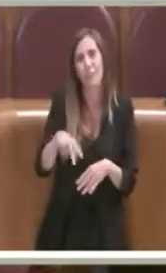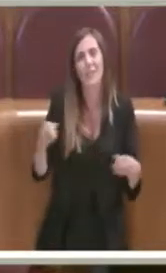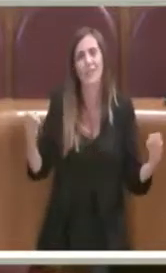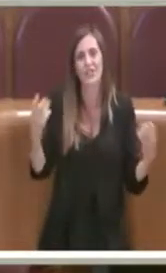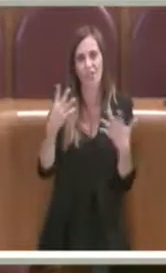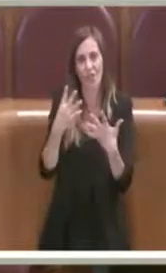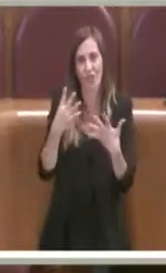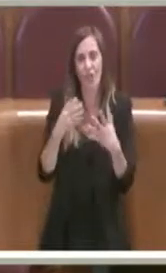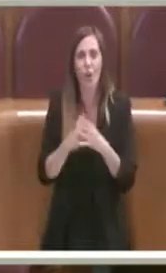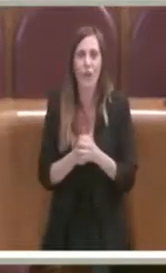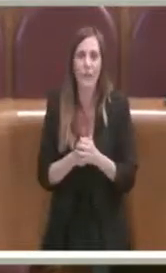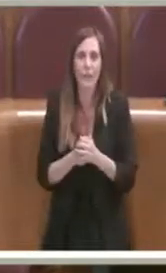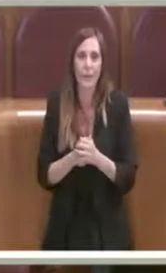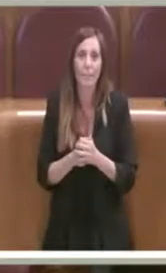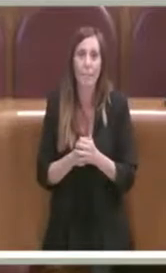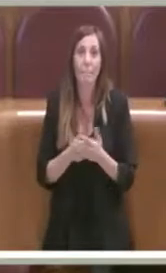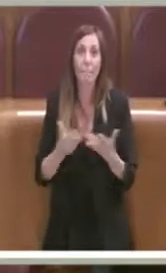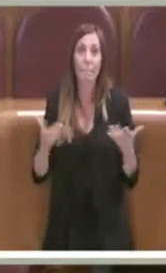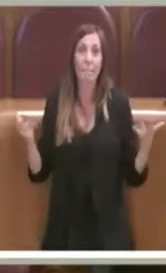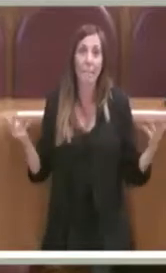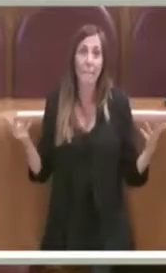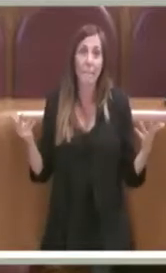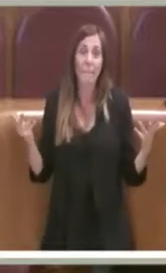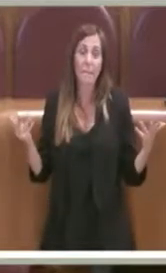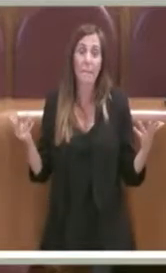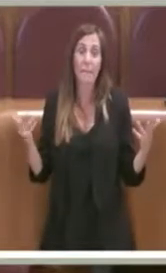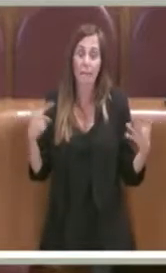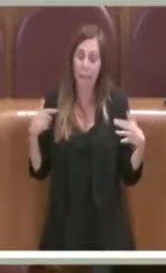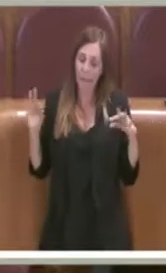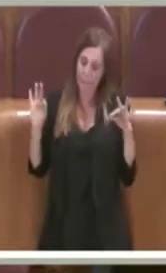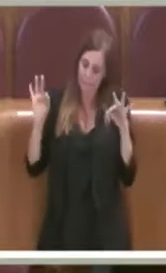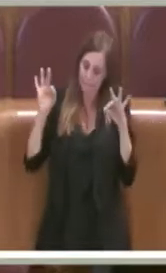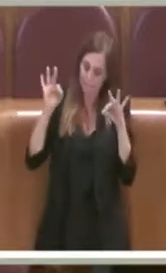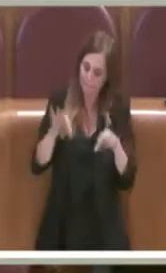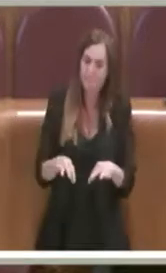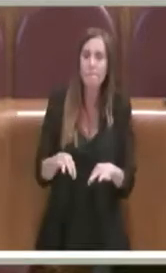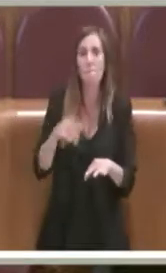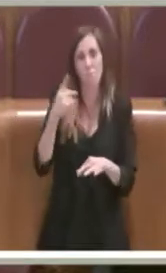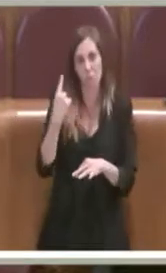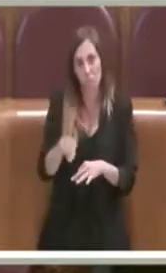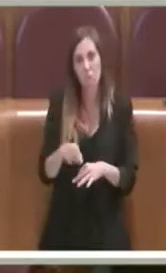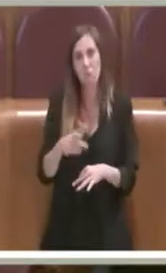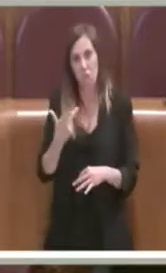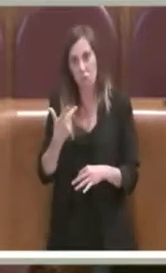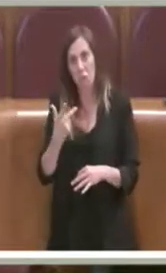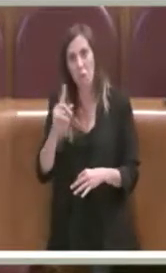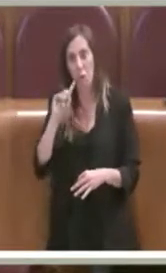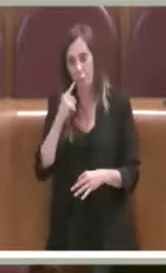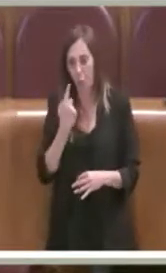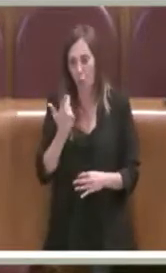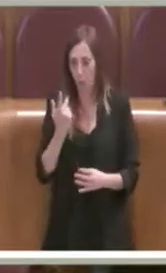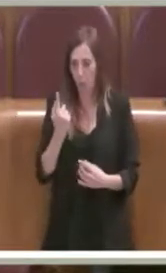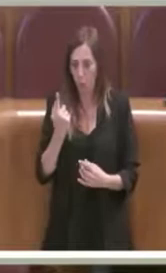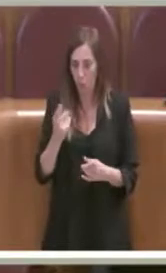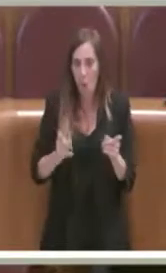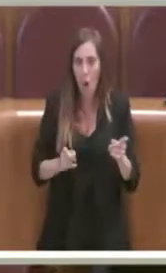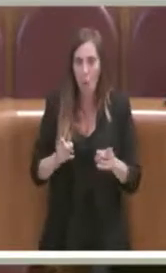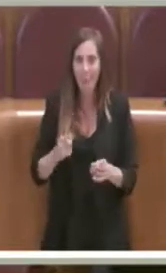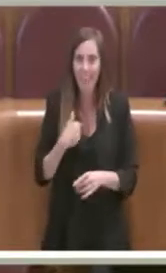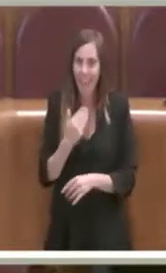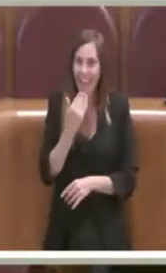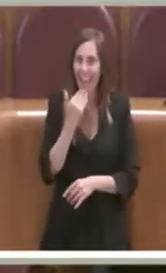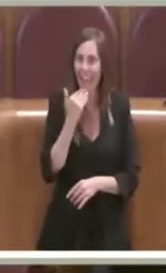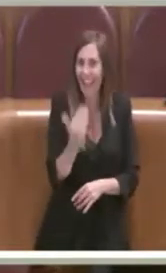e siamo arrivati quindi a un buon punto e quindi ringrazio sicuramente